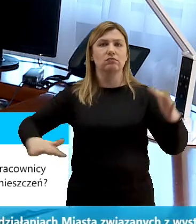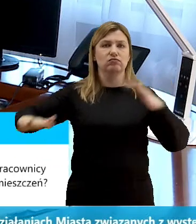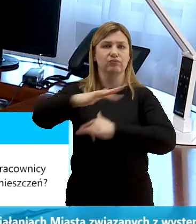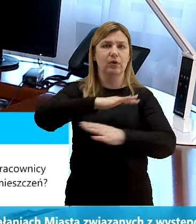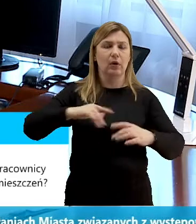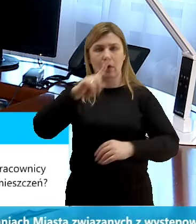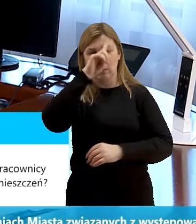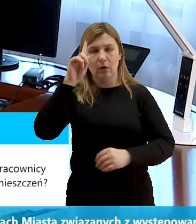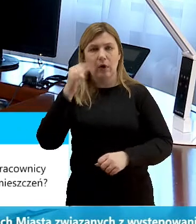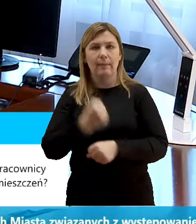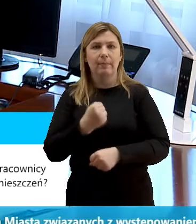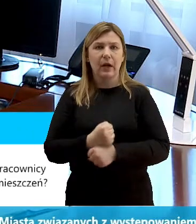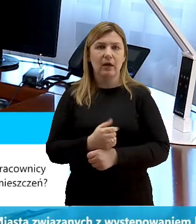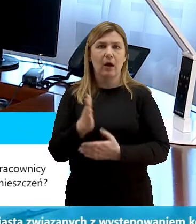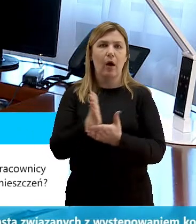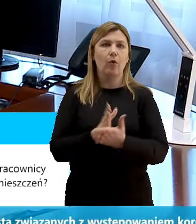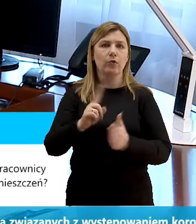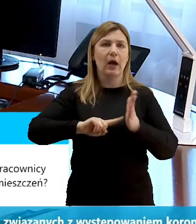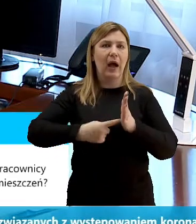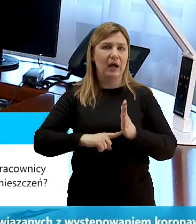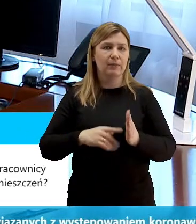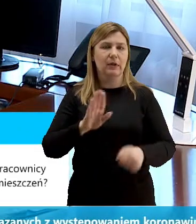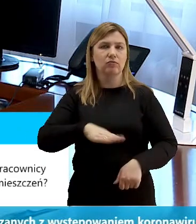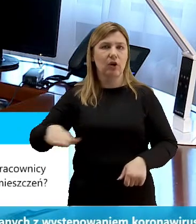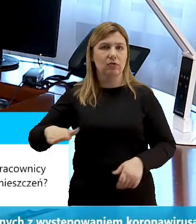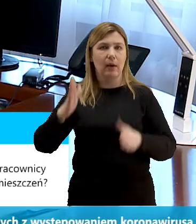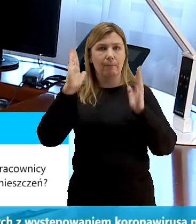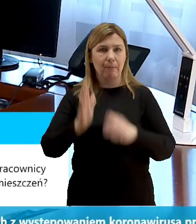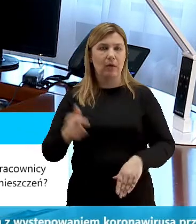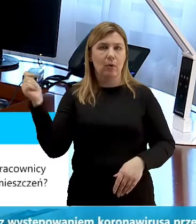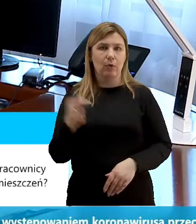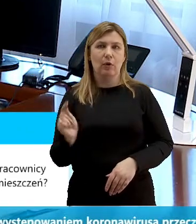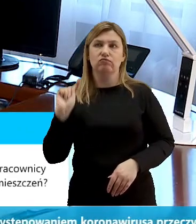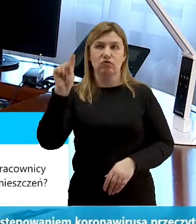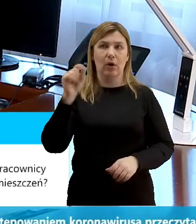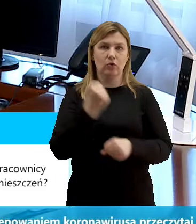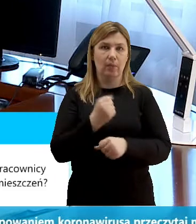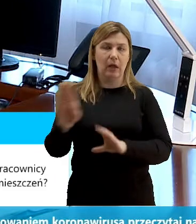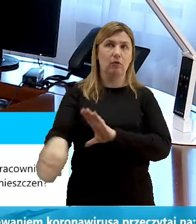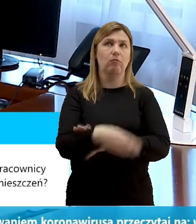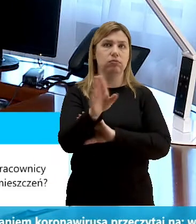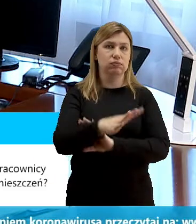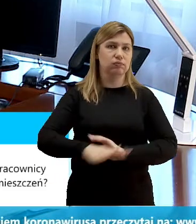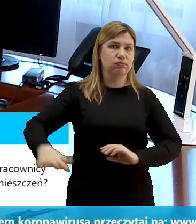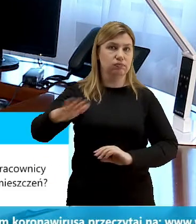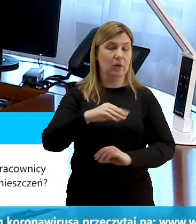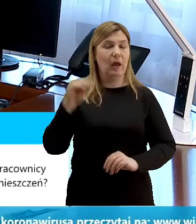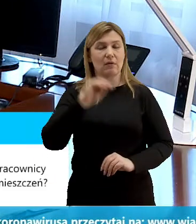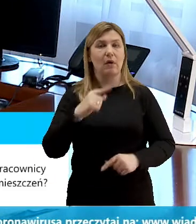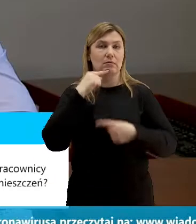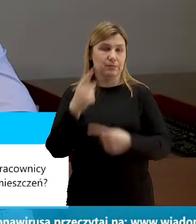pracownicy obsługi administracji przedszkoli będą musieli przychodzić do pracy do pustych pomieszczeń no i jeszcze raz podkreślam